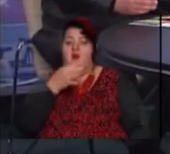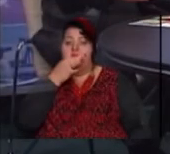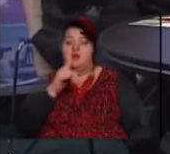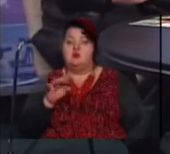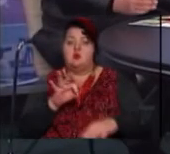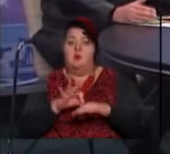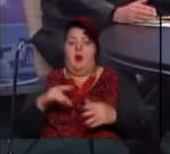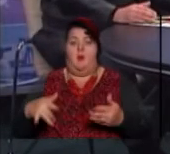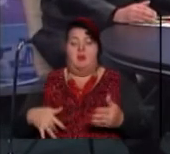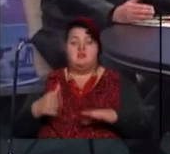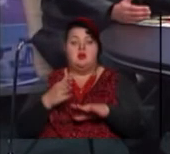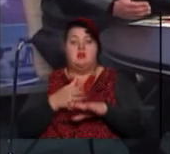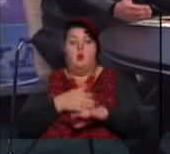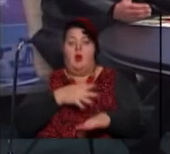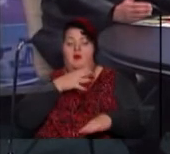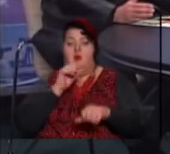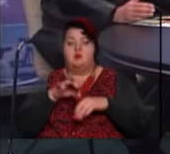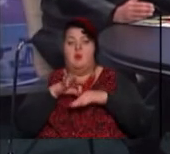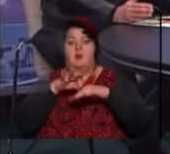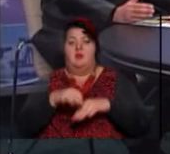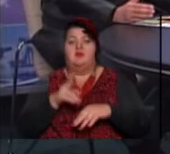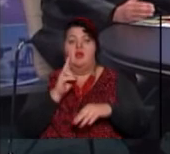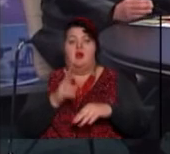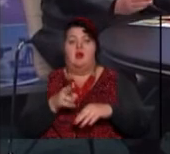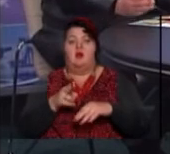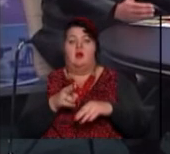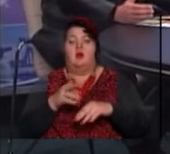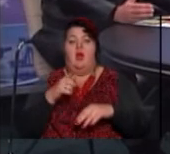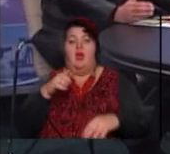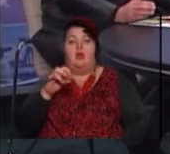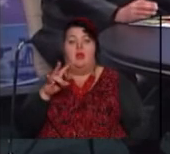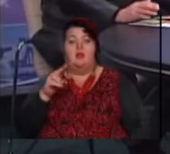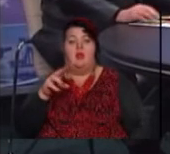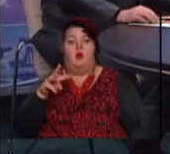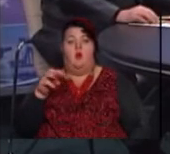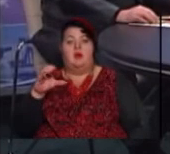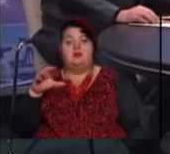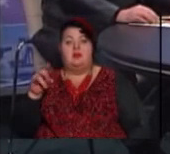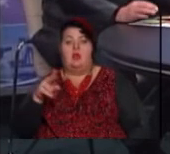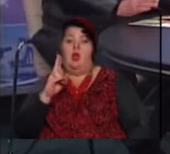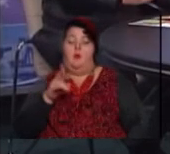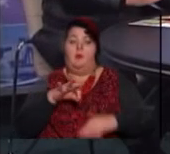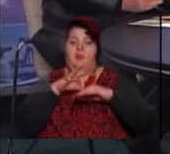печени довгое время може привести опять гинекомастия і може привести к раку грудної житті.